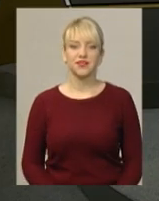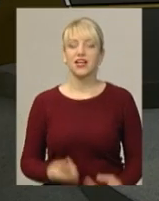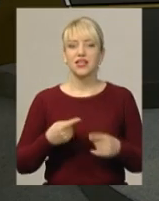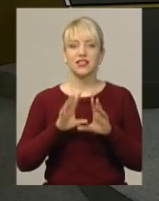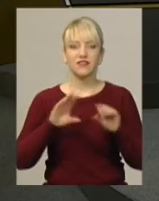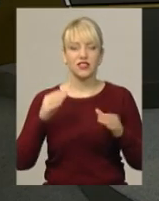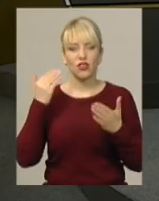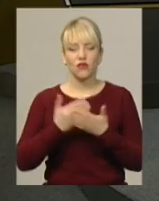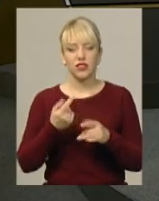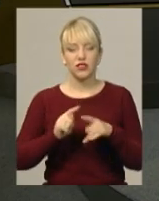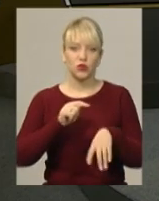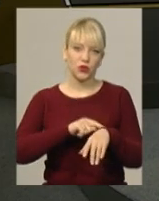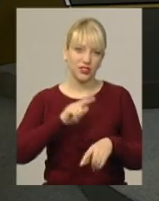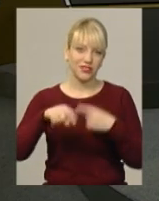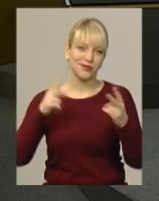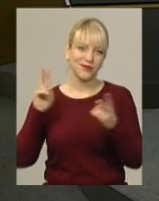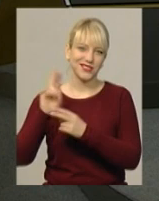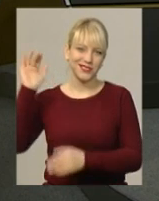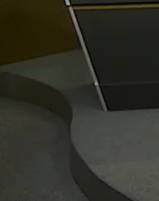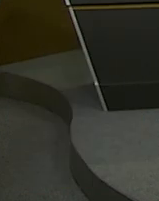І це всі новини на цю годину. Побачимось!